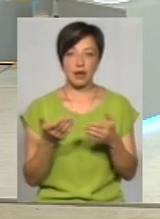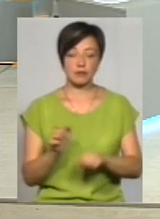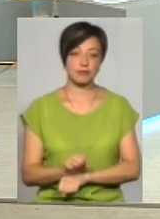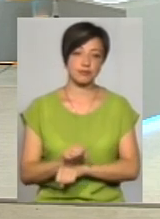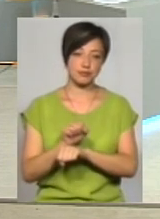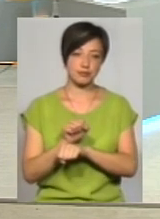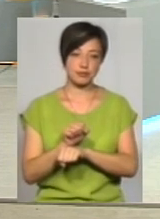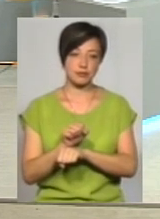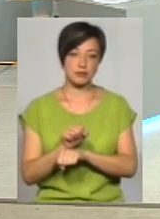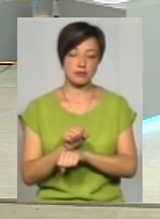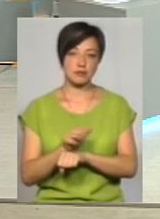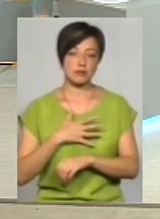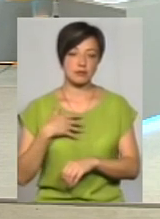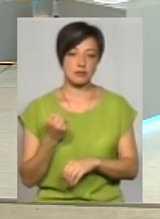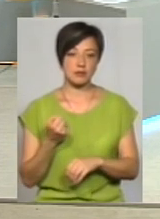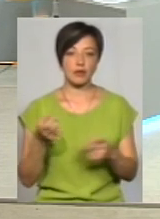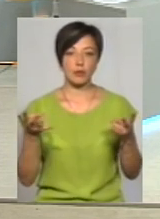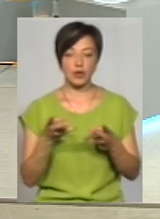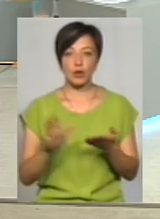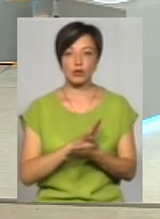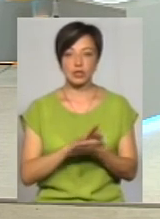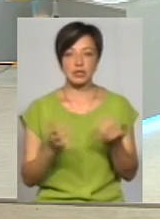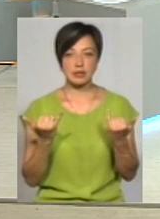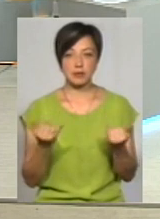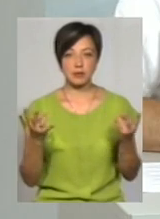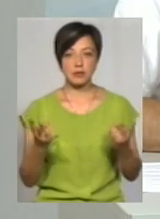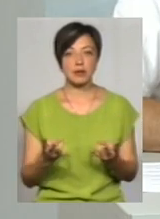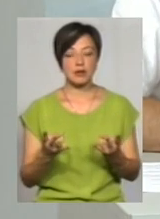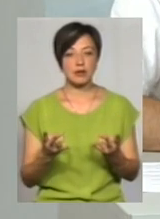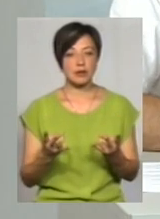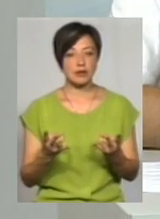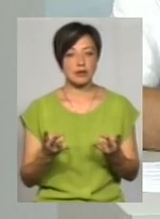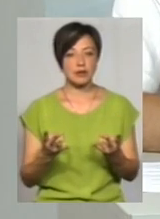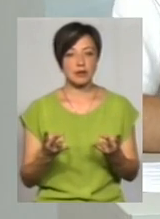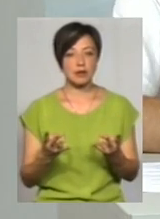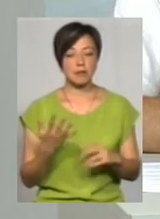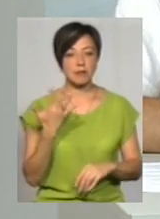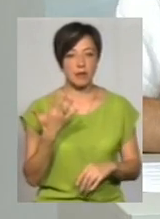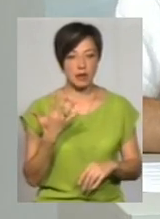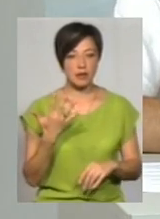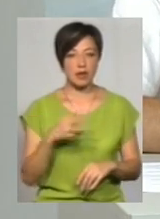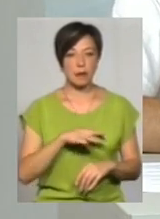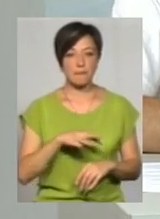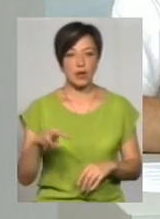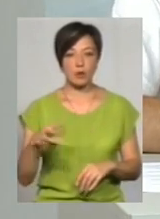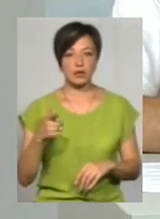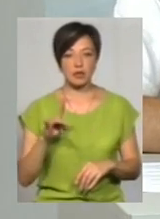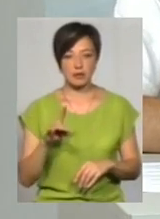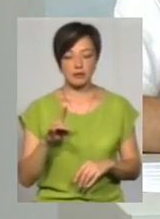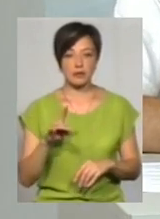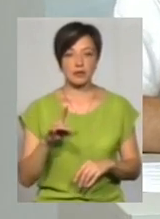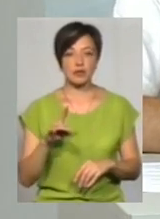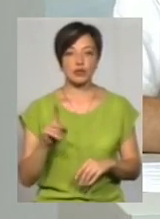позицію, нам необхідно для того, щоб його розчистити зараз, треба лише 5 мільйонів гривень для того,